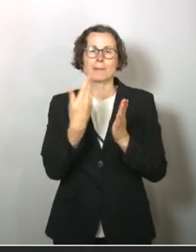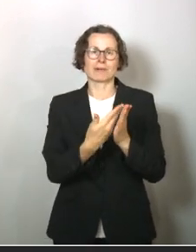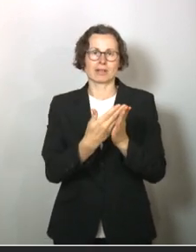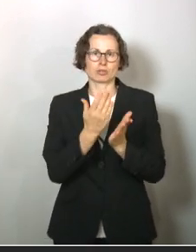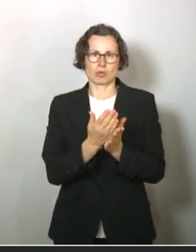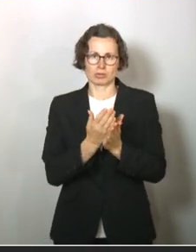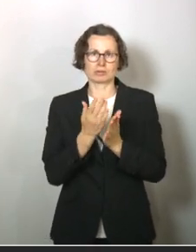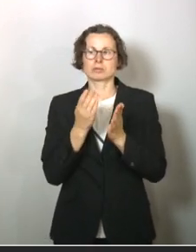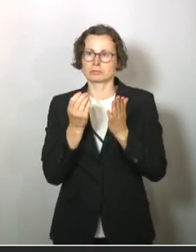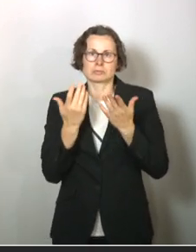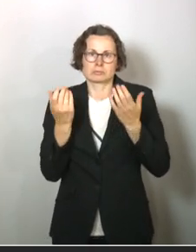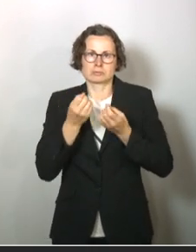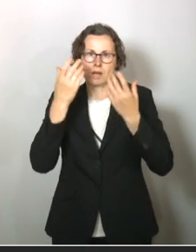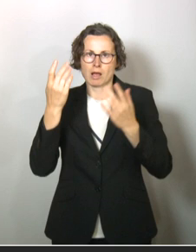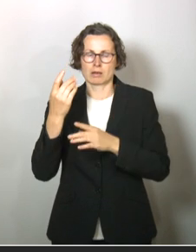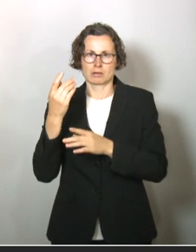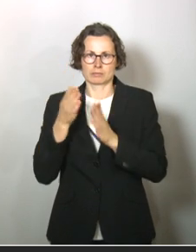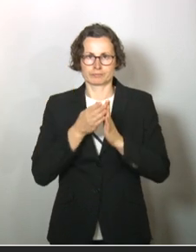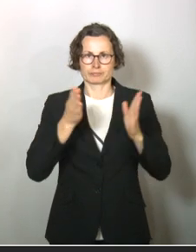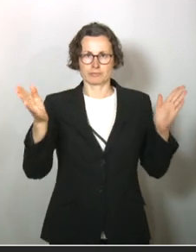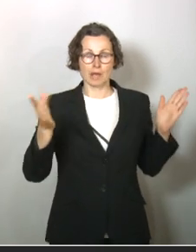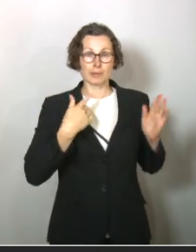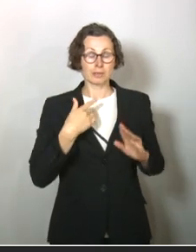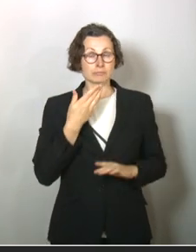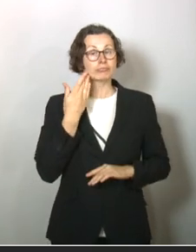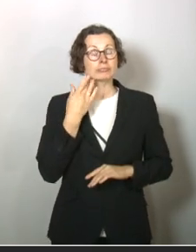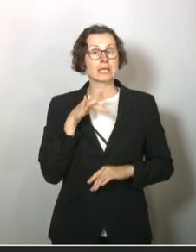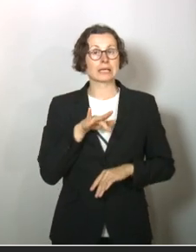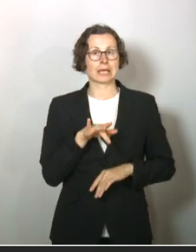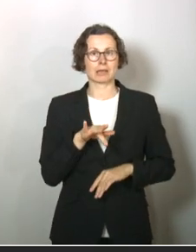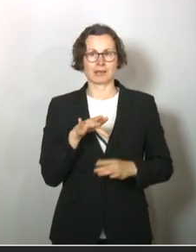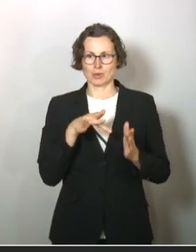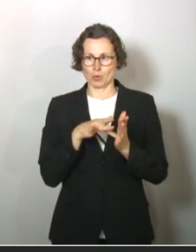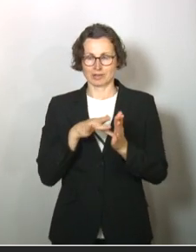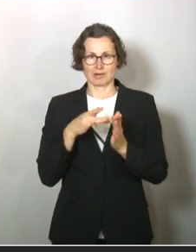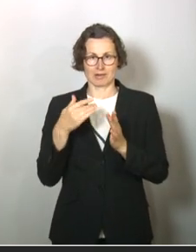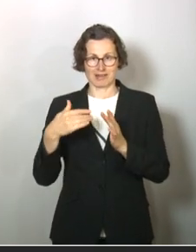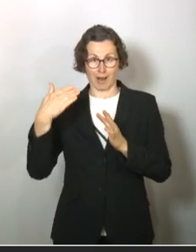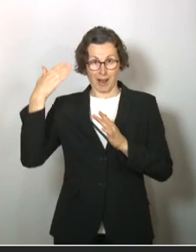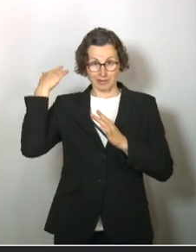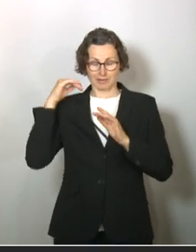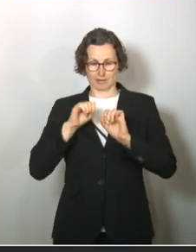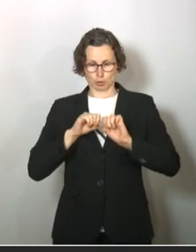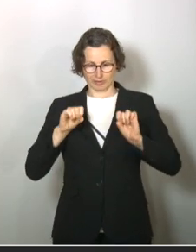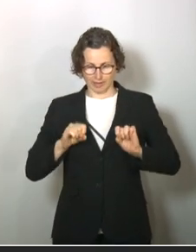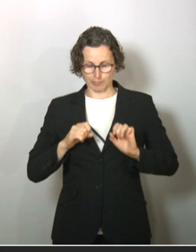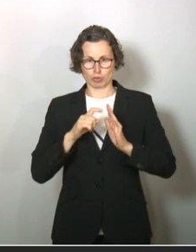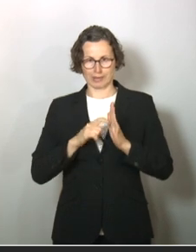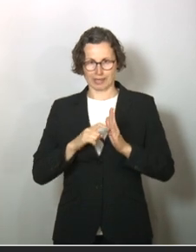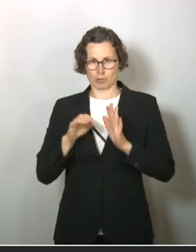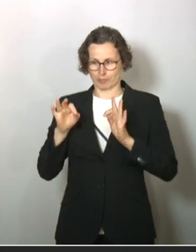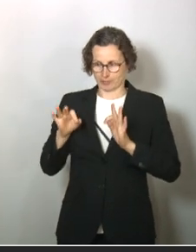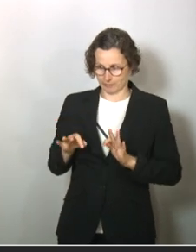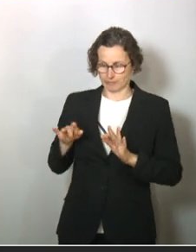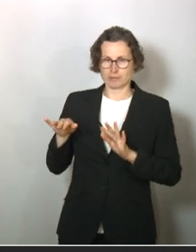ziemlich weit auseinanderklafft. Aber das ist noch keine Kritik. Weil unter den epistemischen Bedingungen, unter denen die Regierungen entstanden,